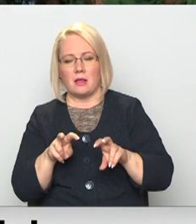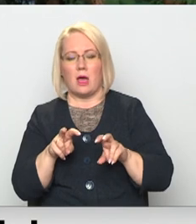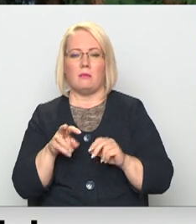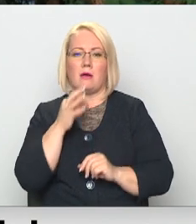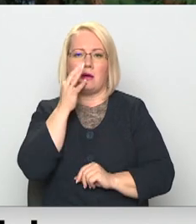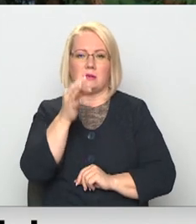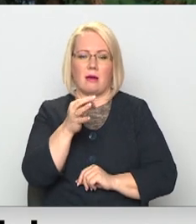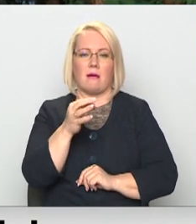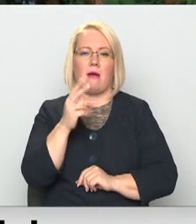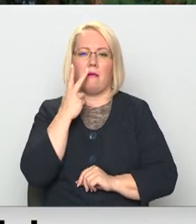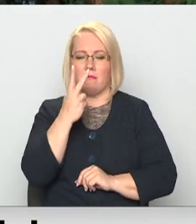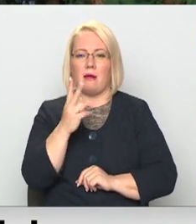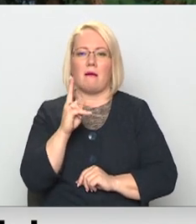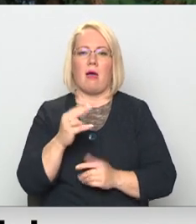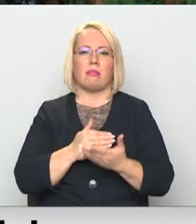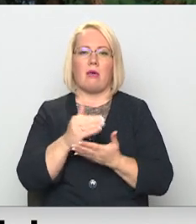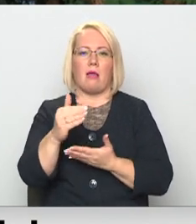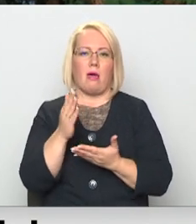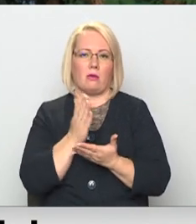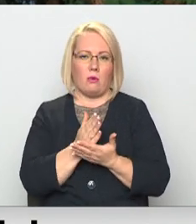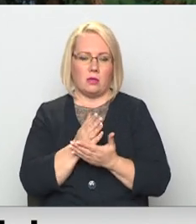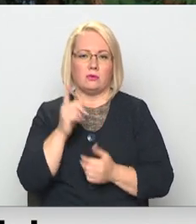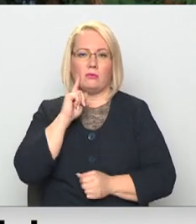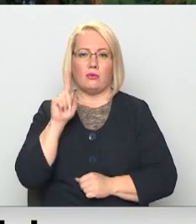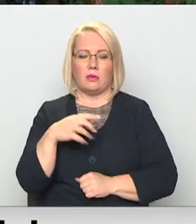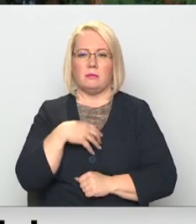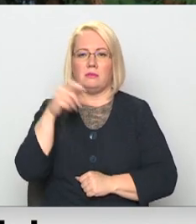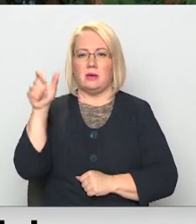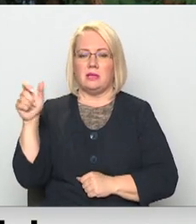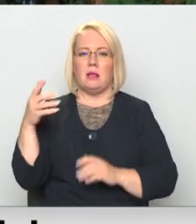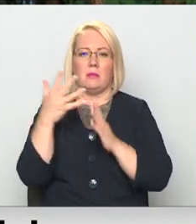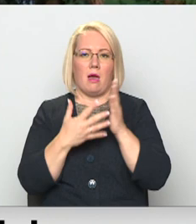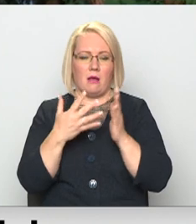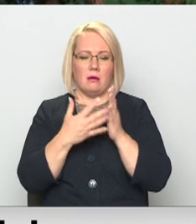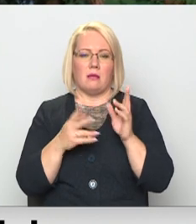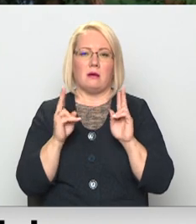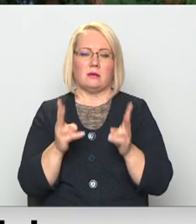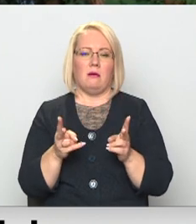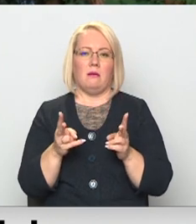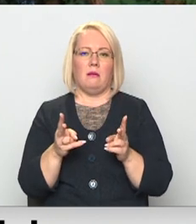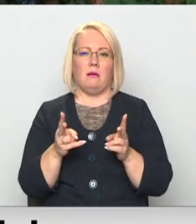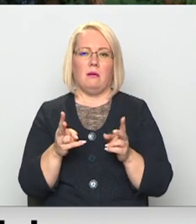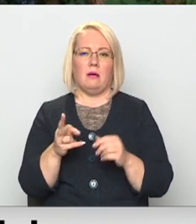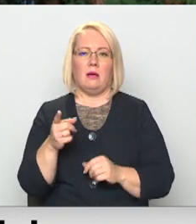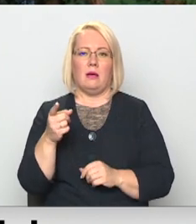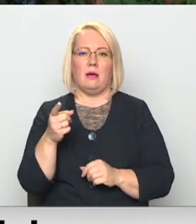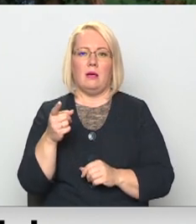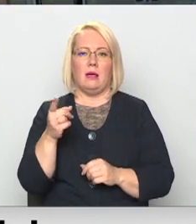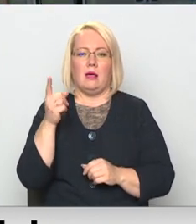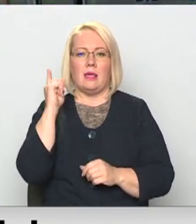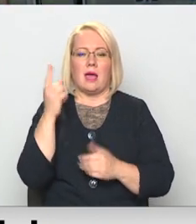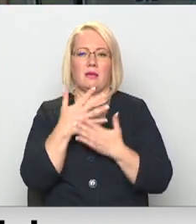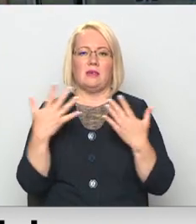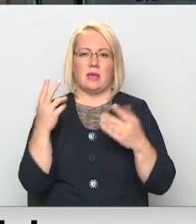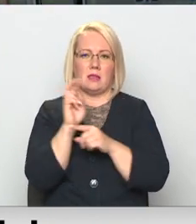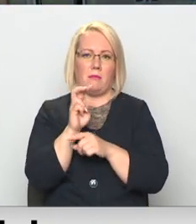saka, redzēs, kā tālāk attīstīsies. Protams, pacientiem jāreķinās, ka liekti visu visādi apmeklējumi.